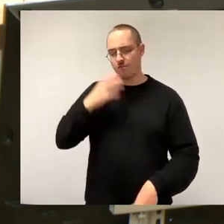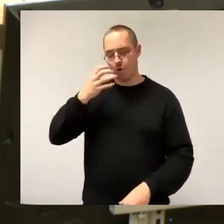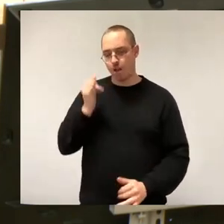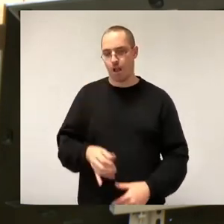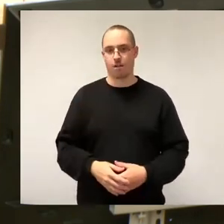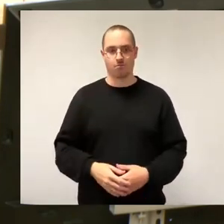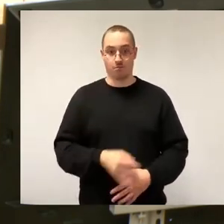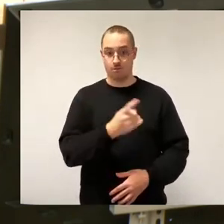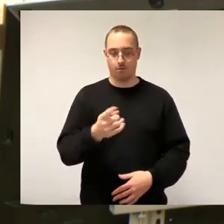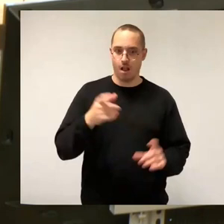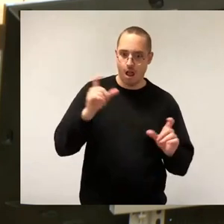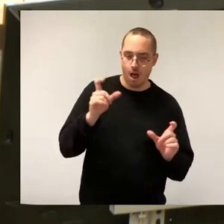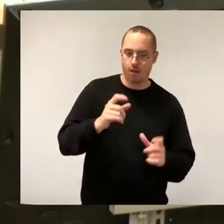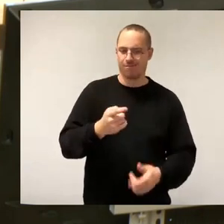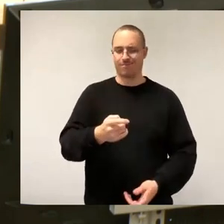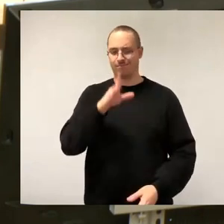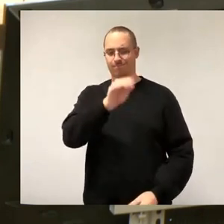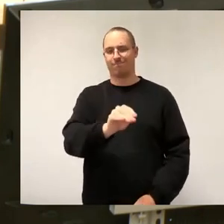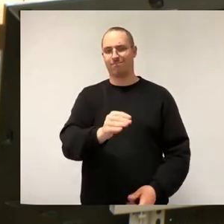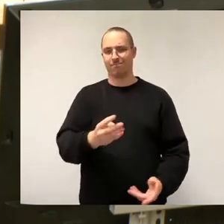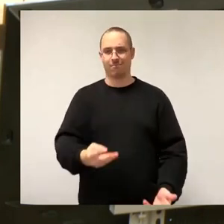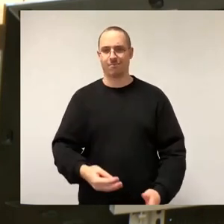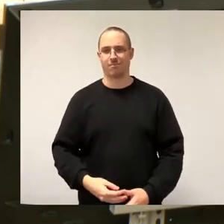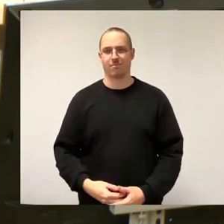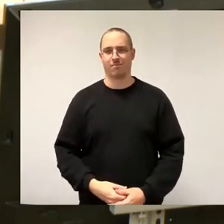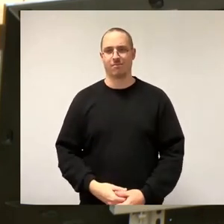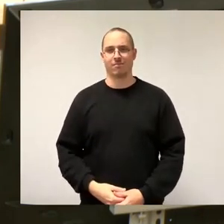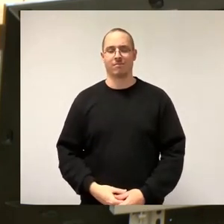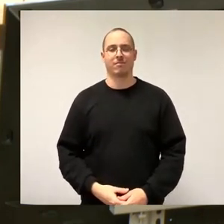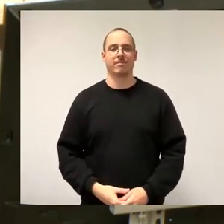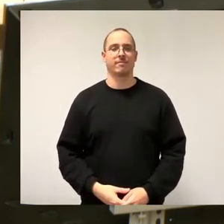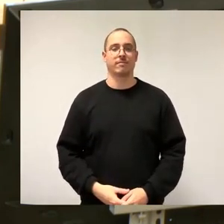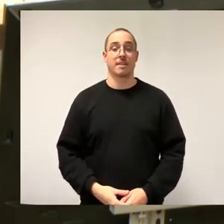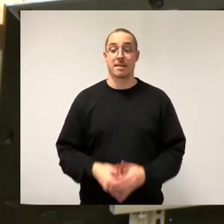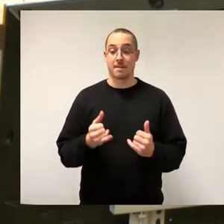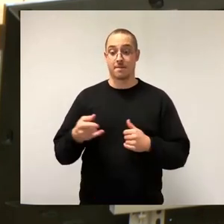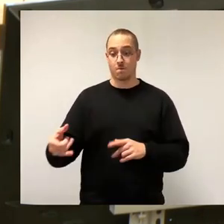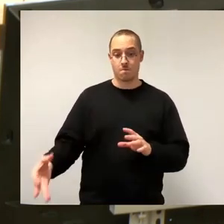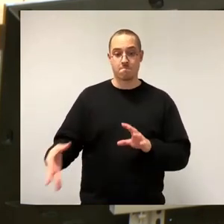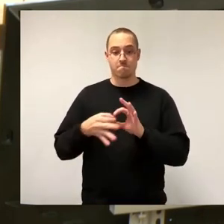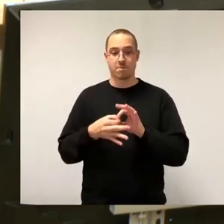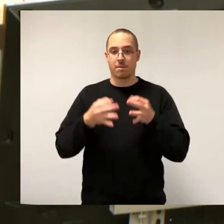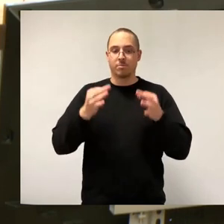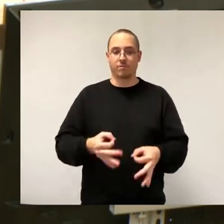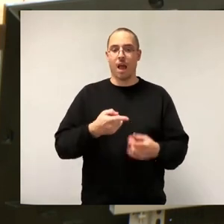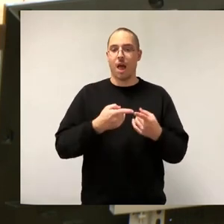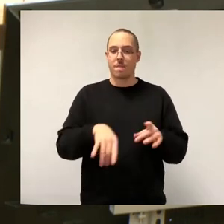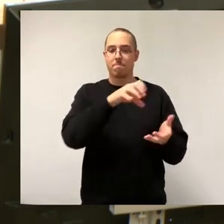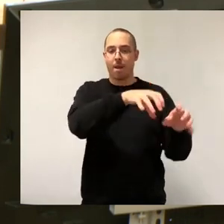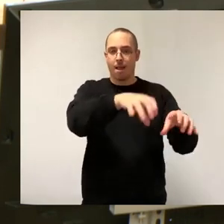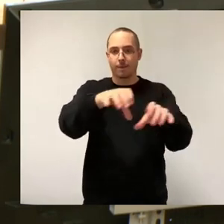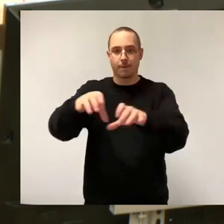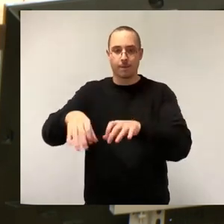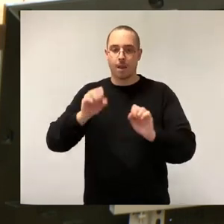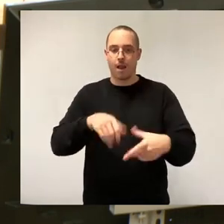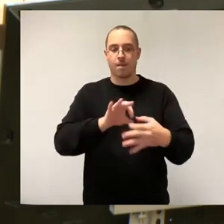uns in Europa unabhängiger von anderen Märkten und sichern uns wichtige Bauteile für den europäischen Markt, auch in schwierigen